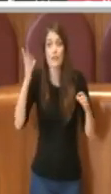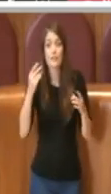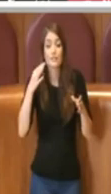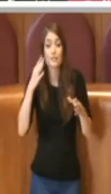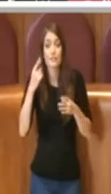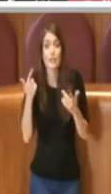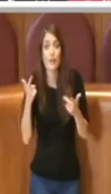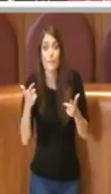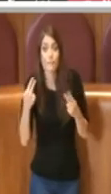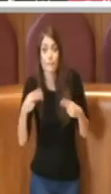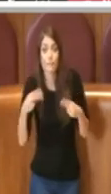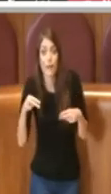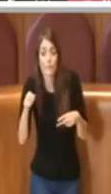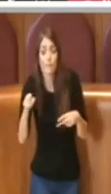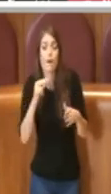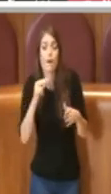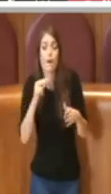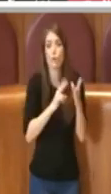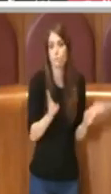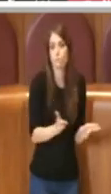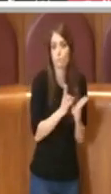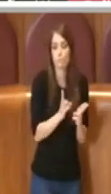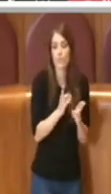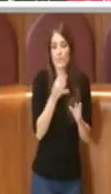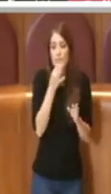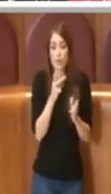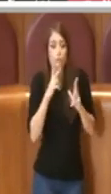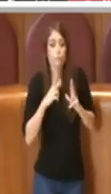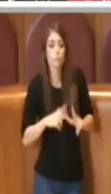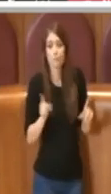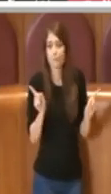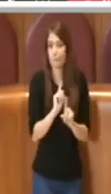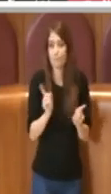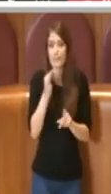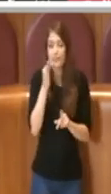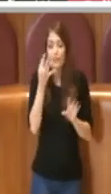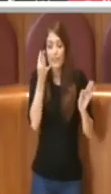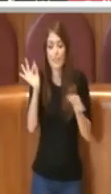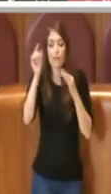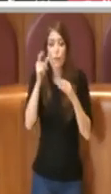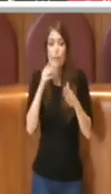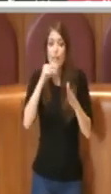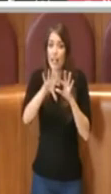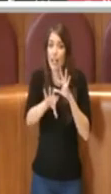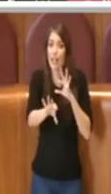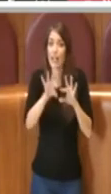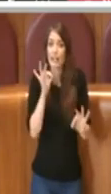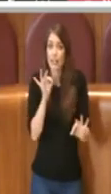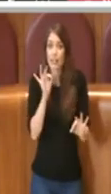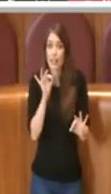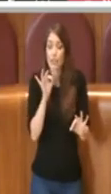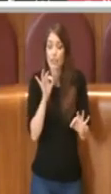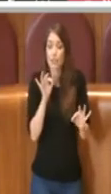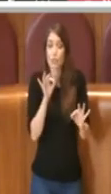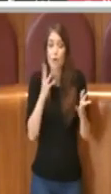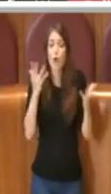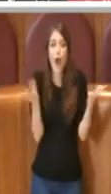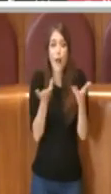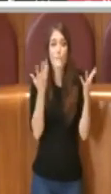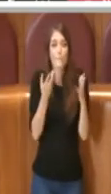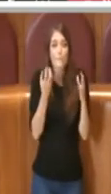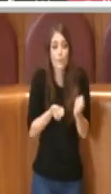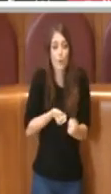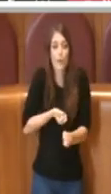sarebbe stato votabile, quindi non è mettere un cappello ma è salvaguardare un indirizzo che comunque almeno negli intenti si